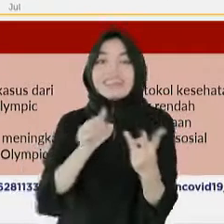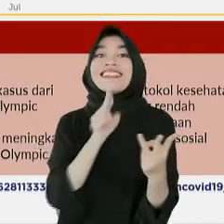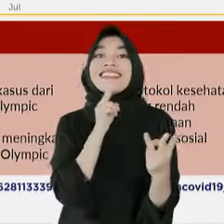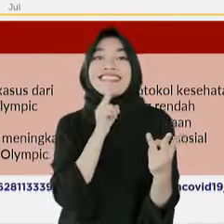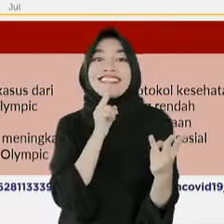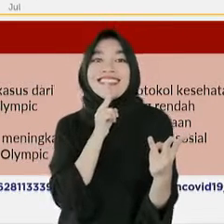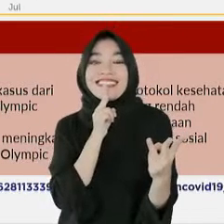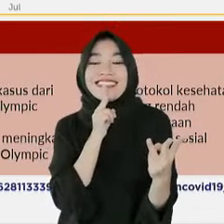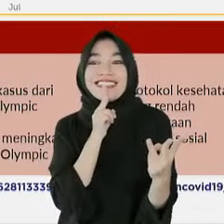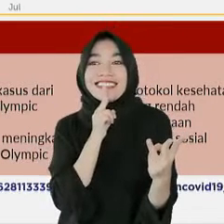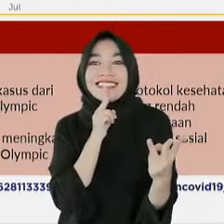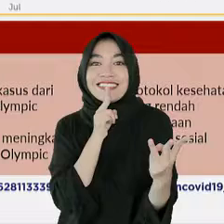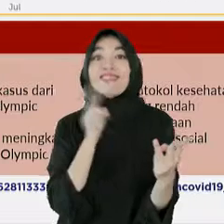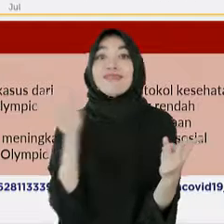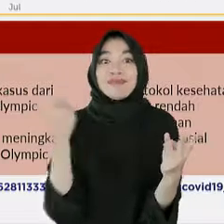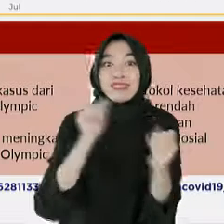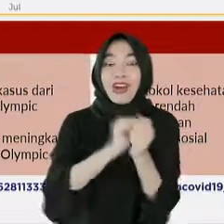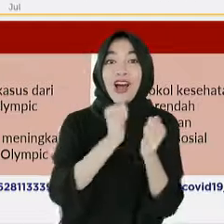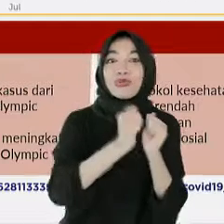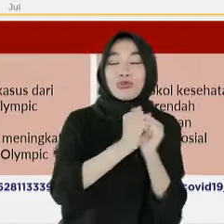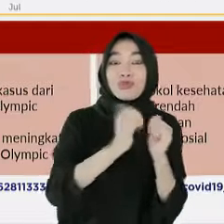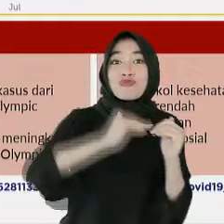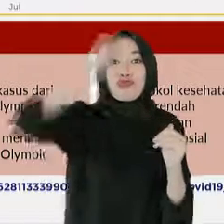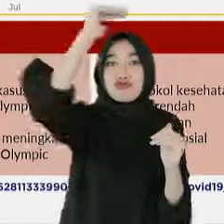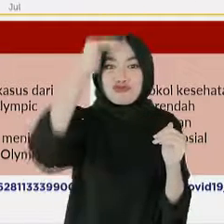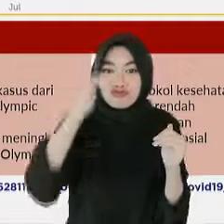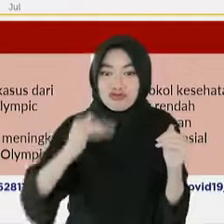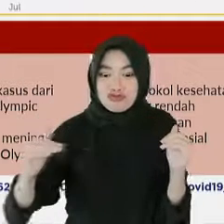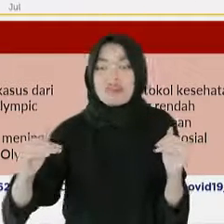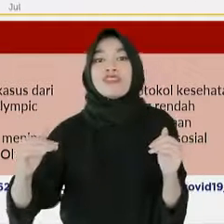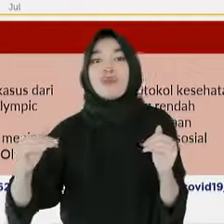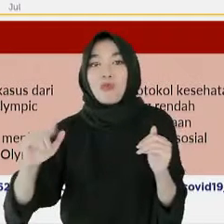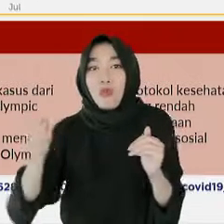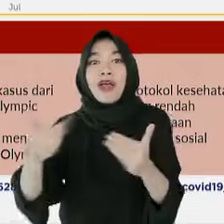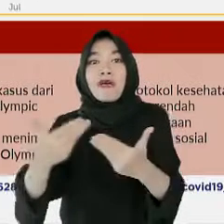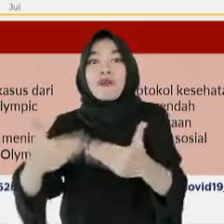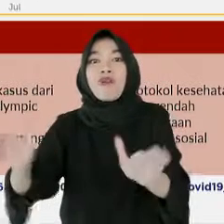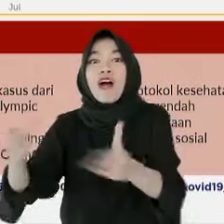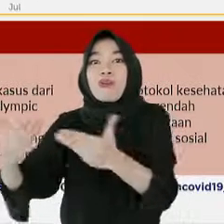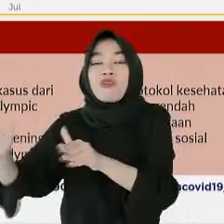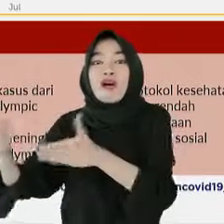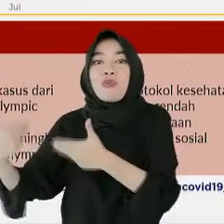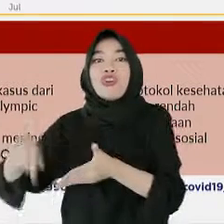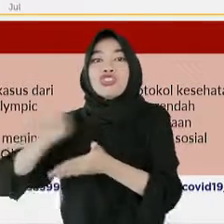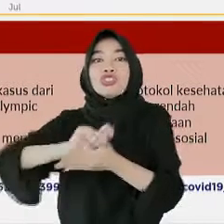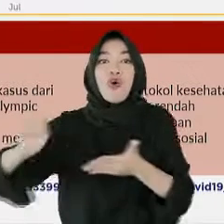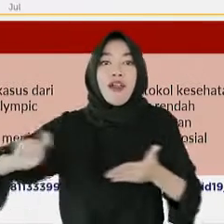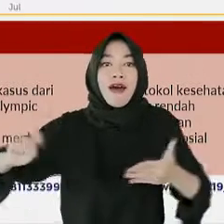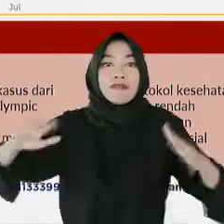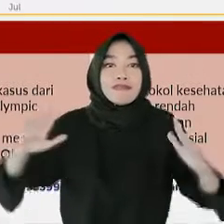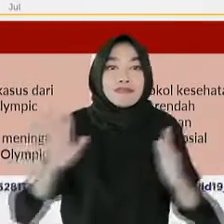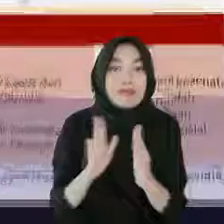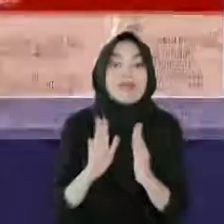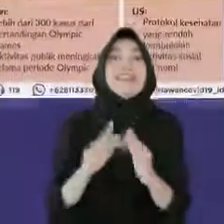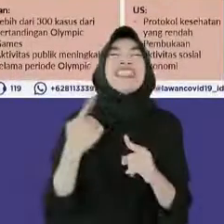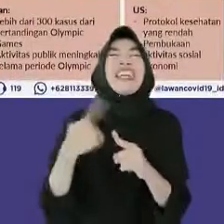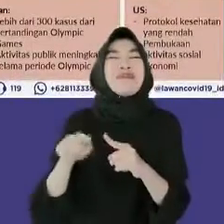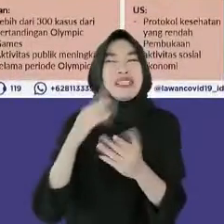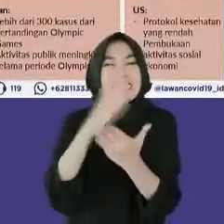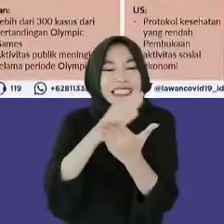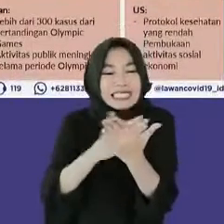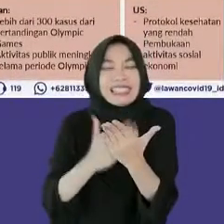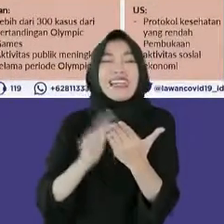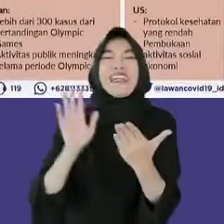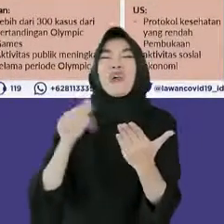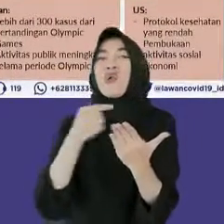dilakukan relaksasi aktivitas sosial ekonomi dan utamanya pembukaan sekolah tatap muka yang kurang berhati-hati